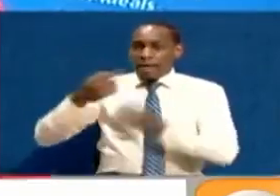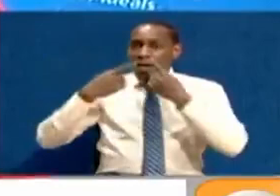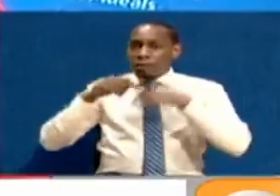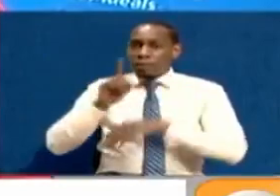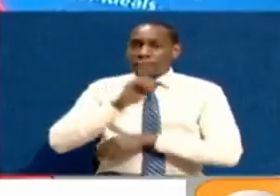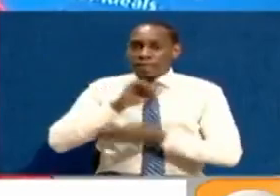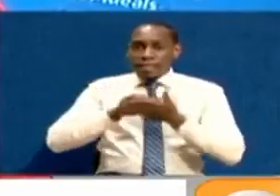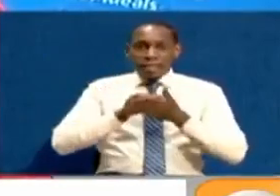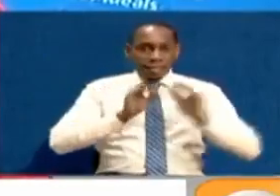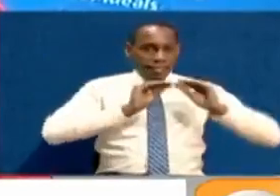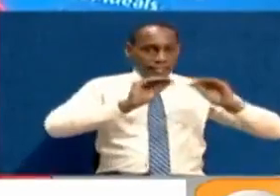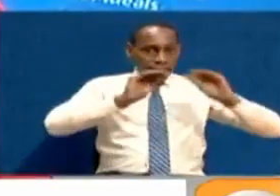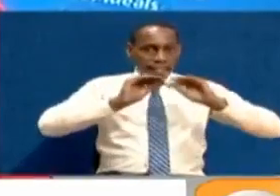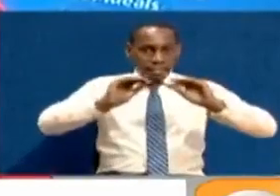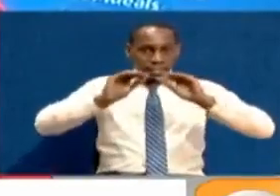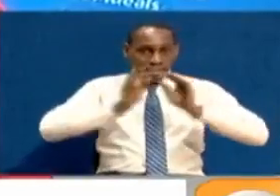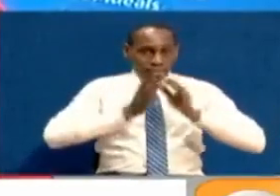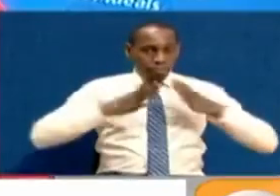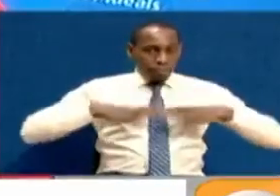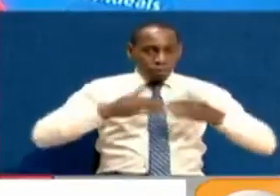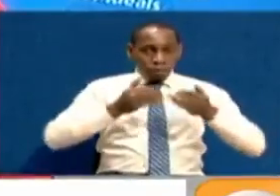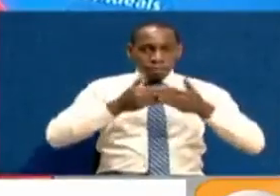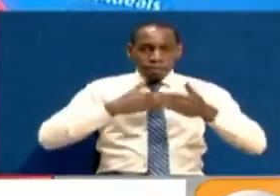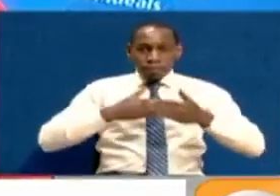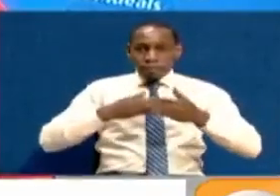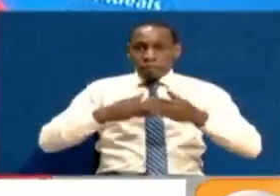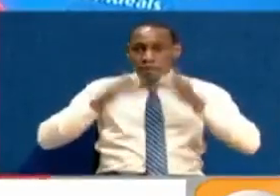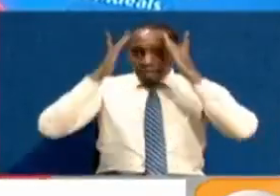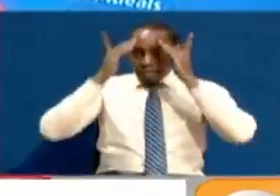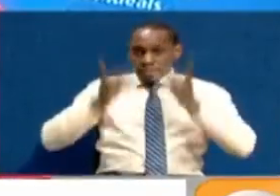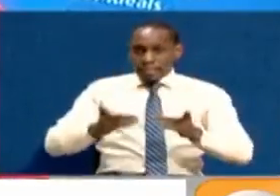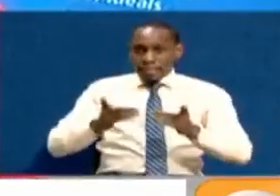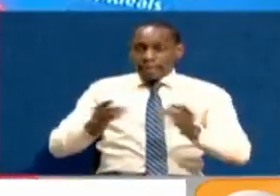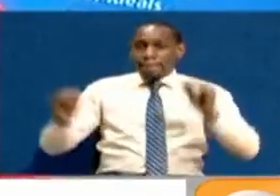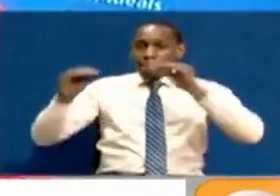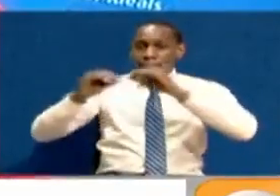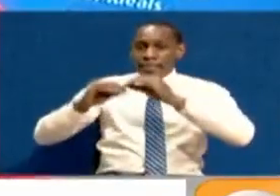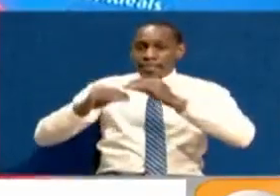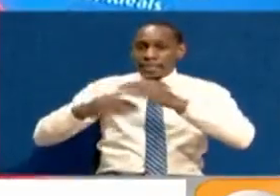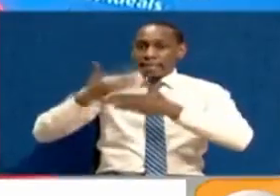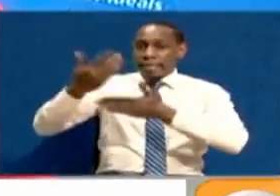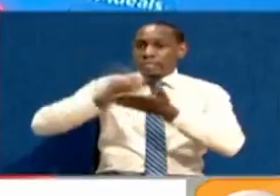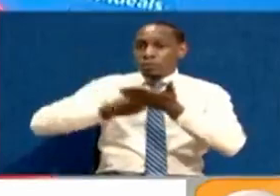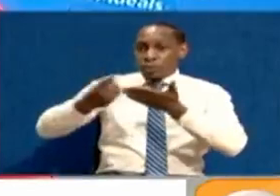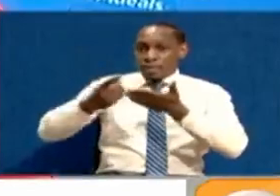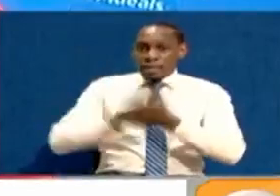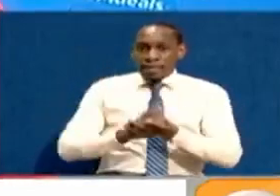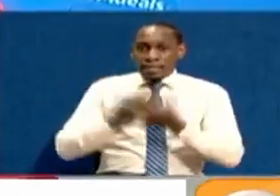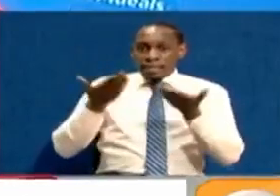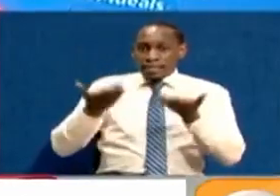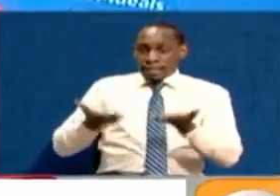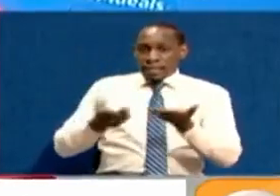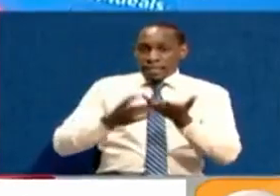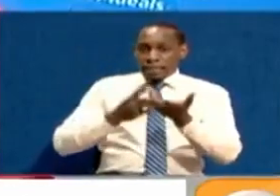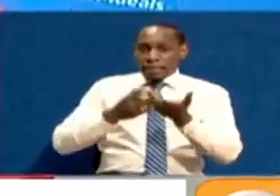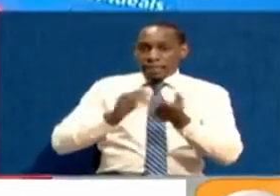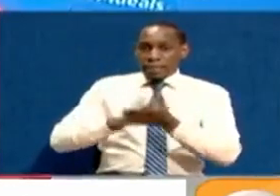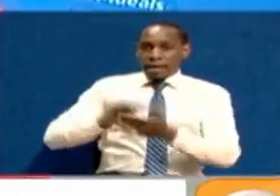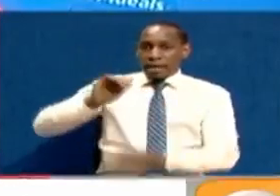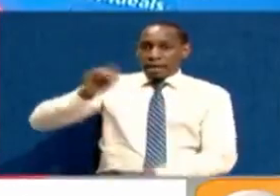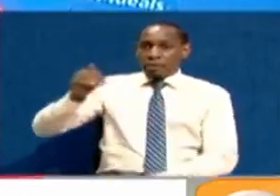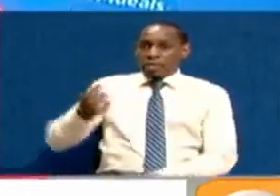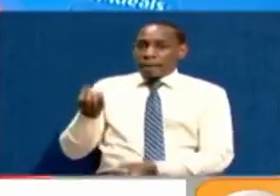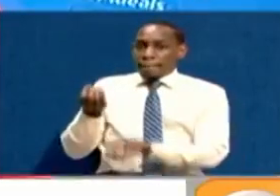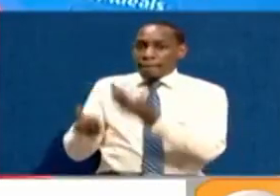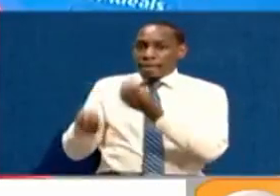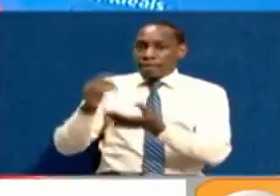mitangaza uhamasishaji wa uma kabla ya kufanya maamuzi katika vikao vya juma lijalo. Kufikia sasa ni bunge la county